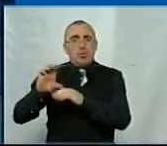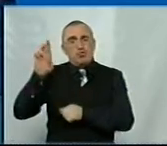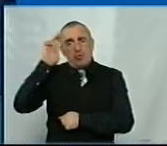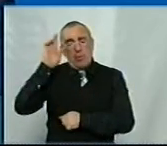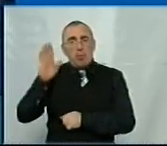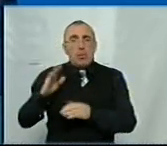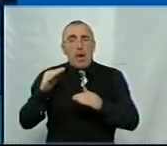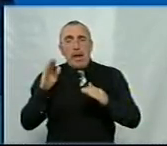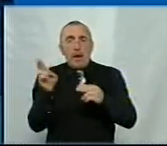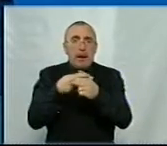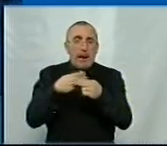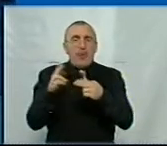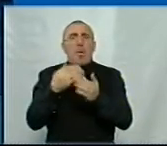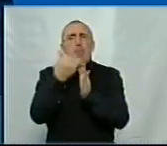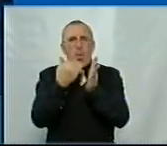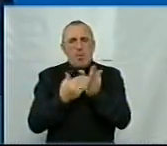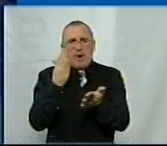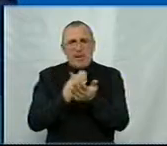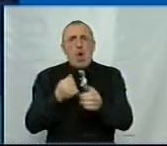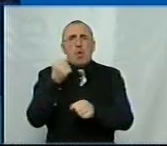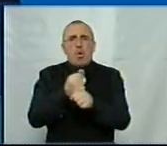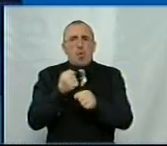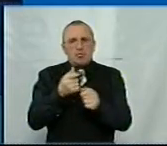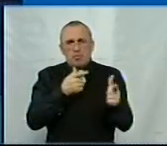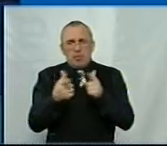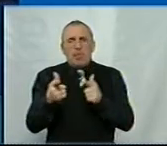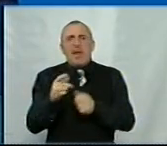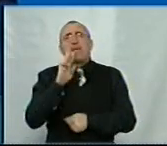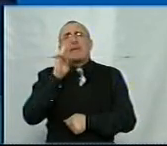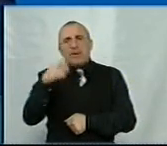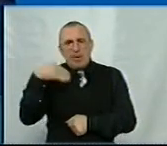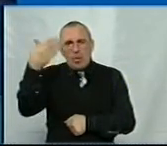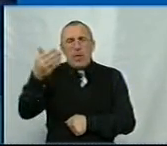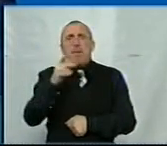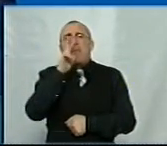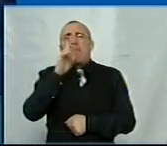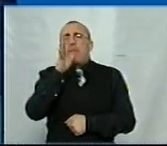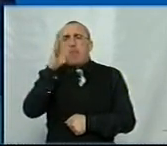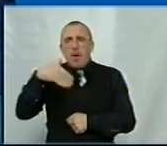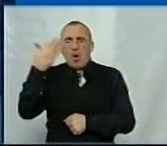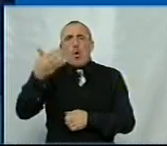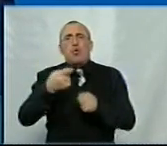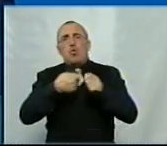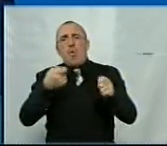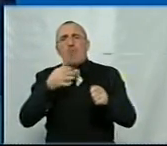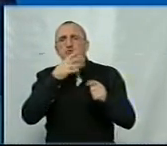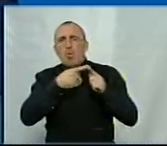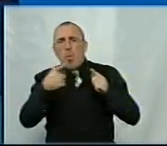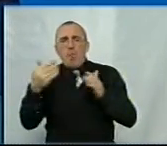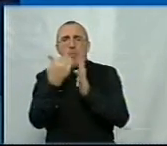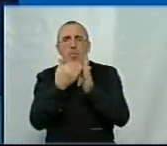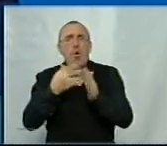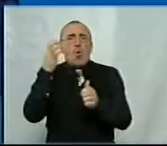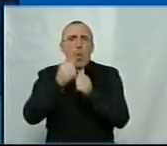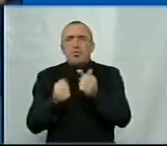будемо коригувати. В нас програми є, вони розроблені і на три роки, і на п'ять років. Є здогострокові програми по